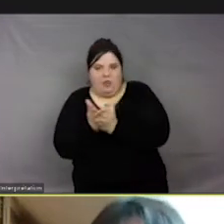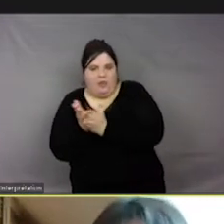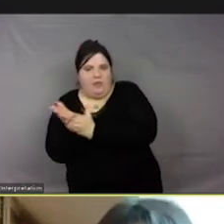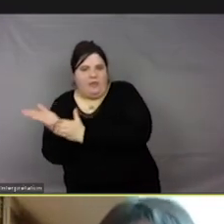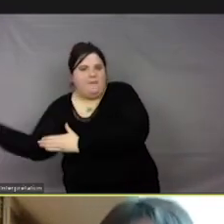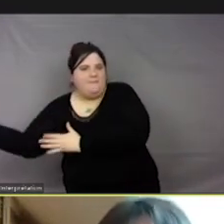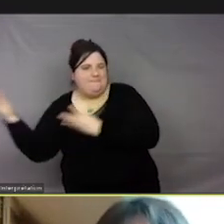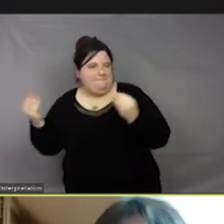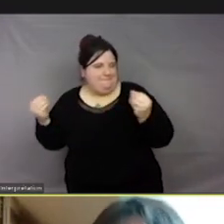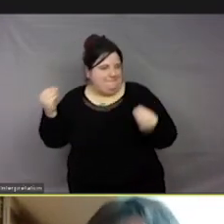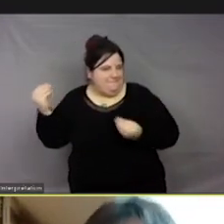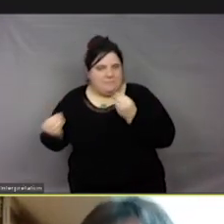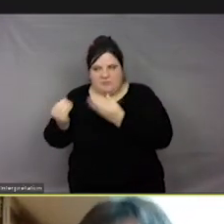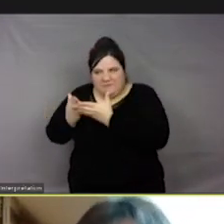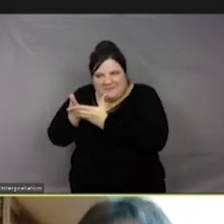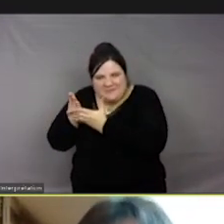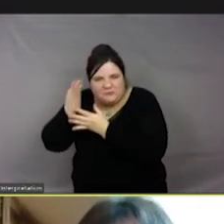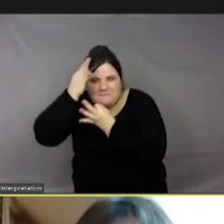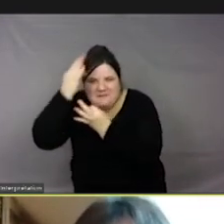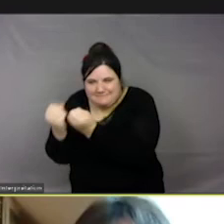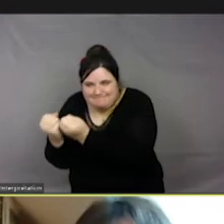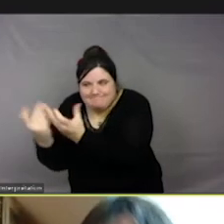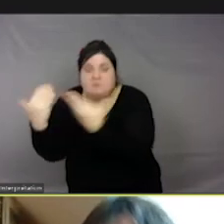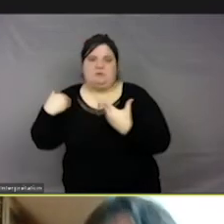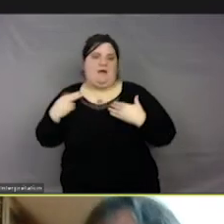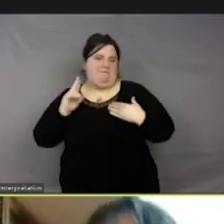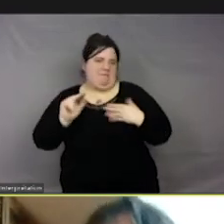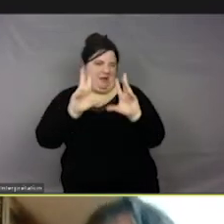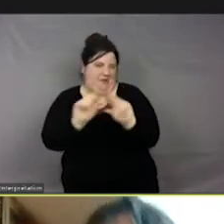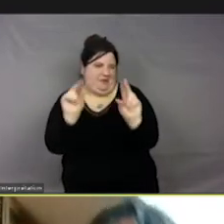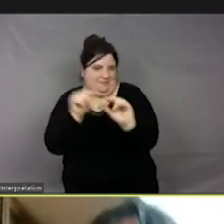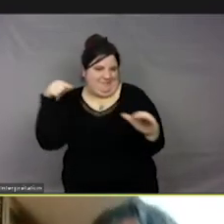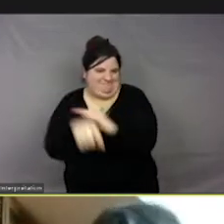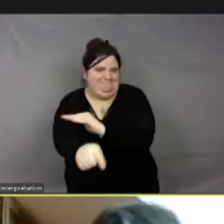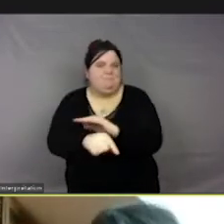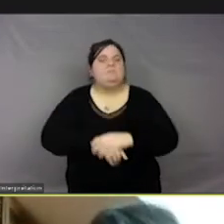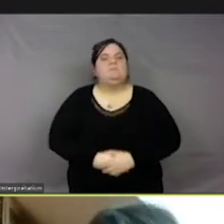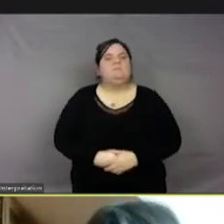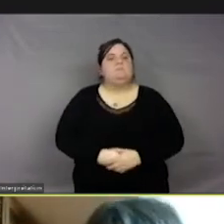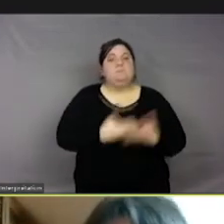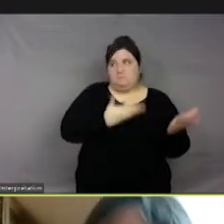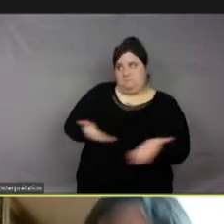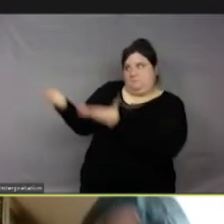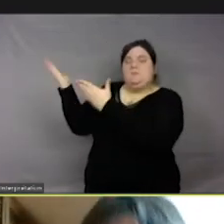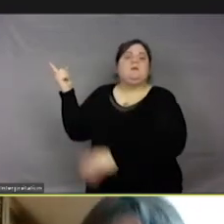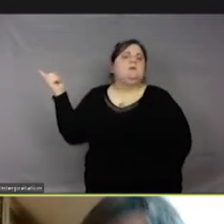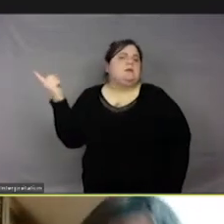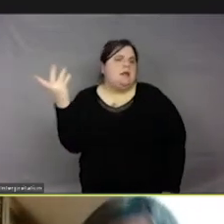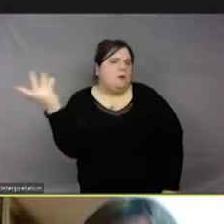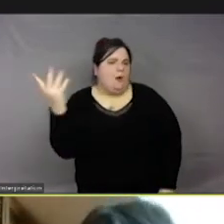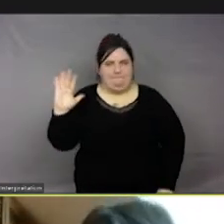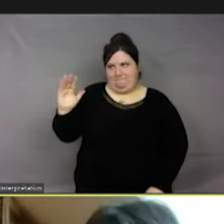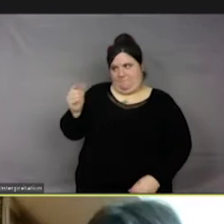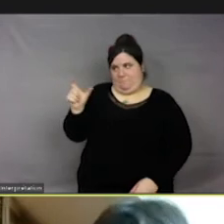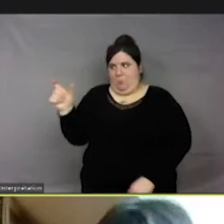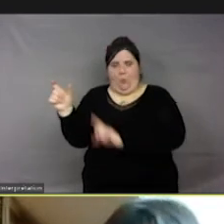quelque chose de beaucoup plus précis que je vais vous préciser. Alors, qu'est-ce que « consciousness » ou « conscience » en